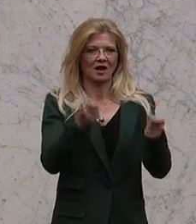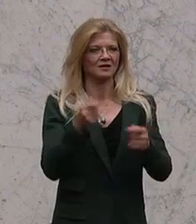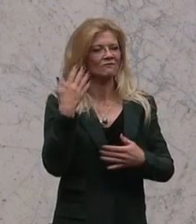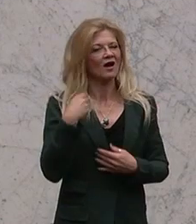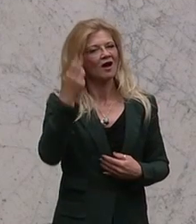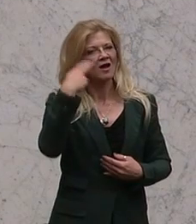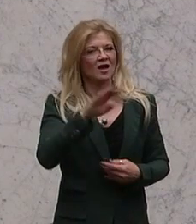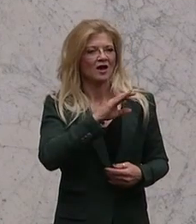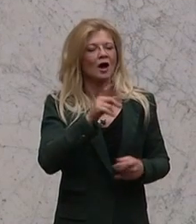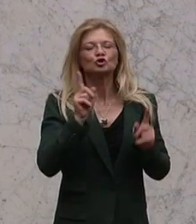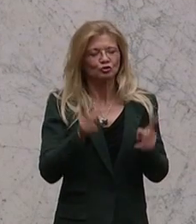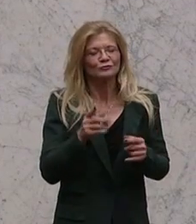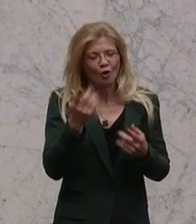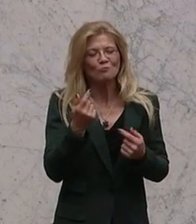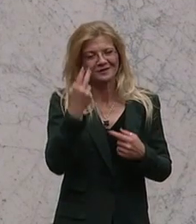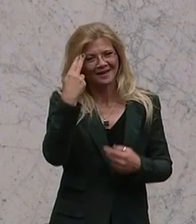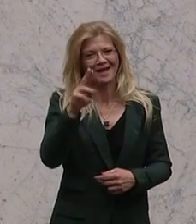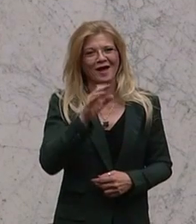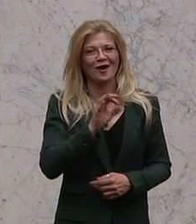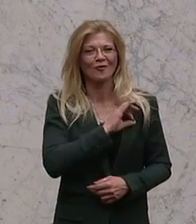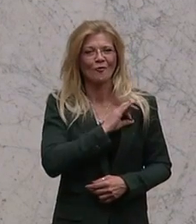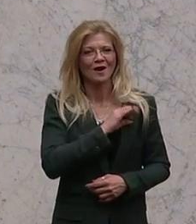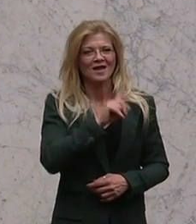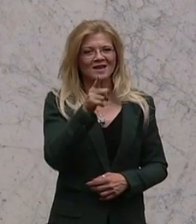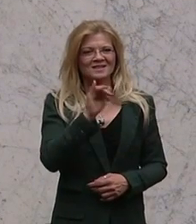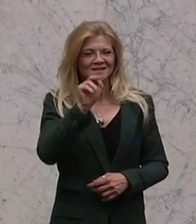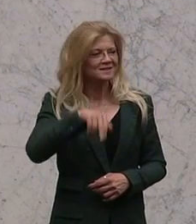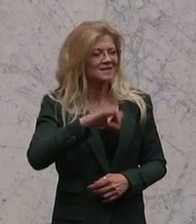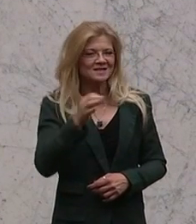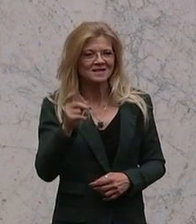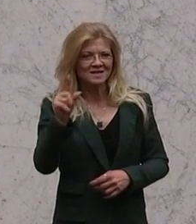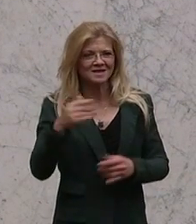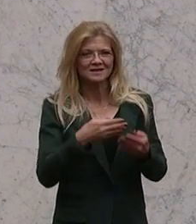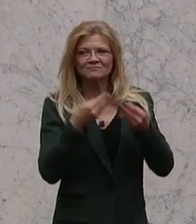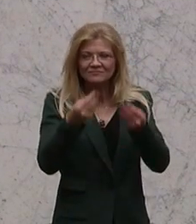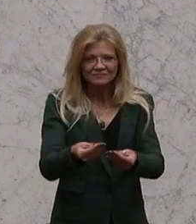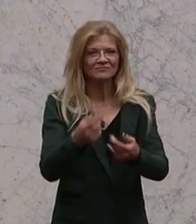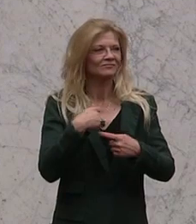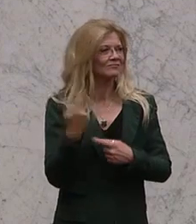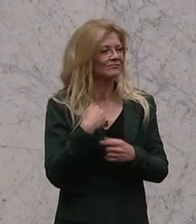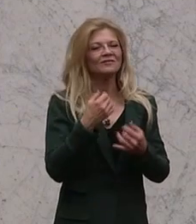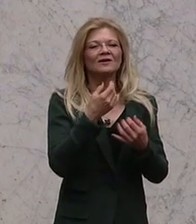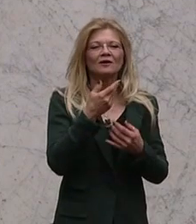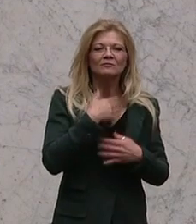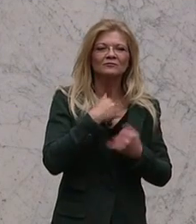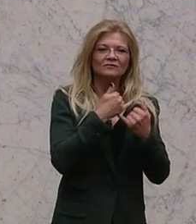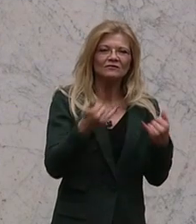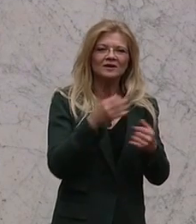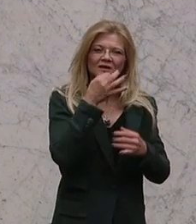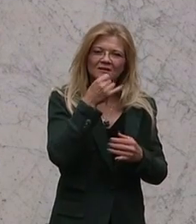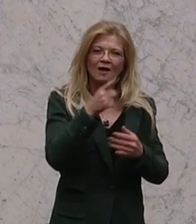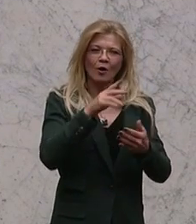eingebracht wird, beschließen, wo noch eine detailliertere Aufgliederung dieser Informationen für die Künstler